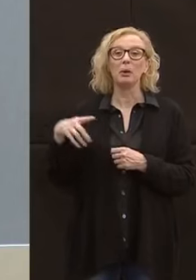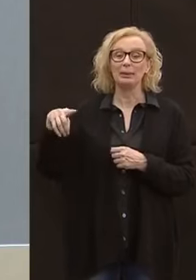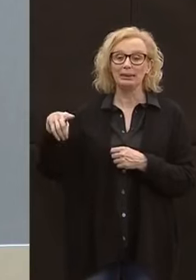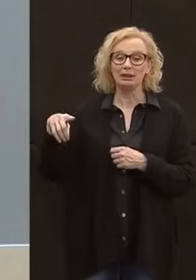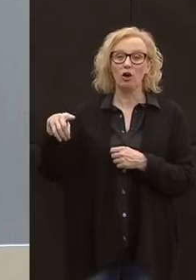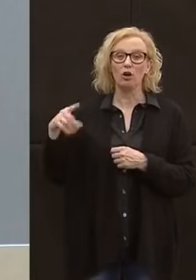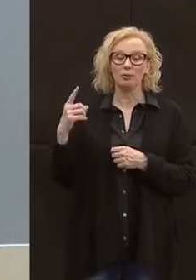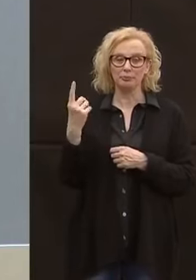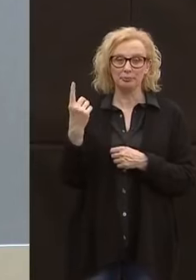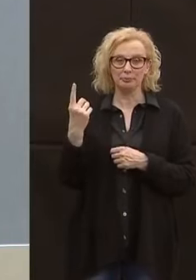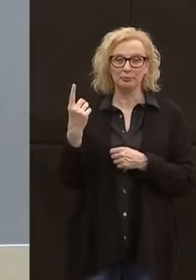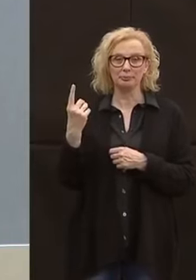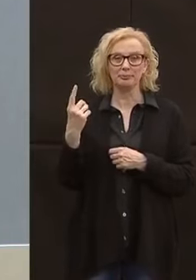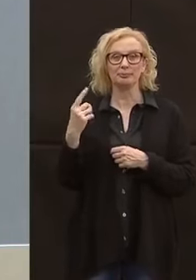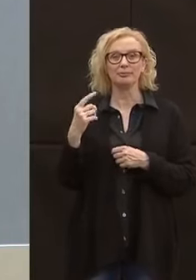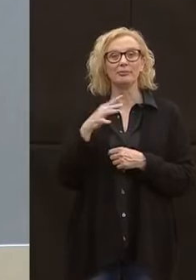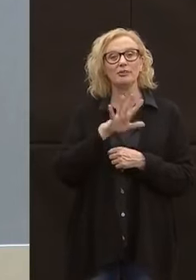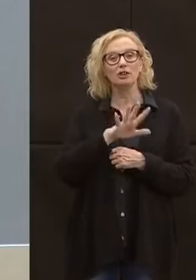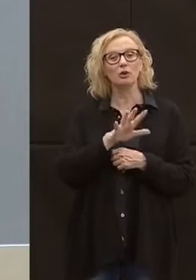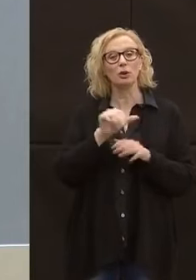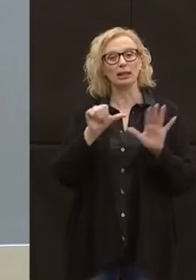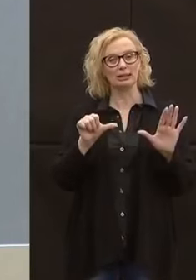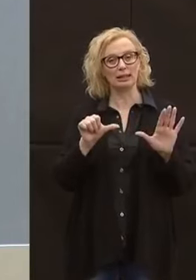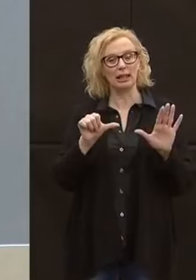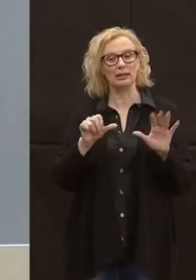A Pinzolo, a case in più per un totale di 56